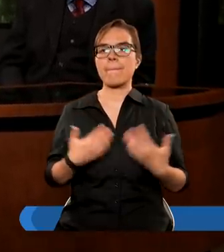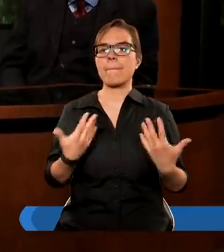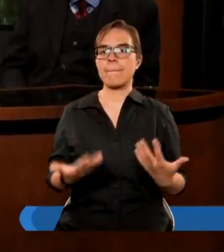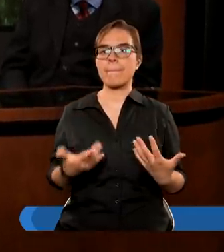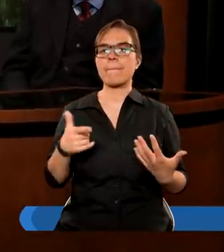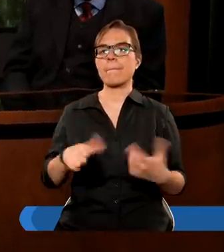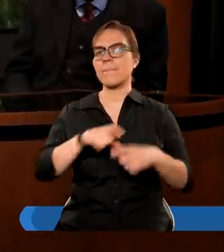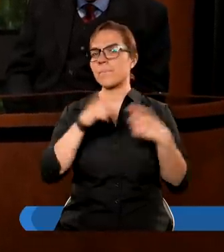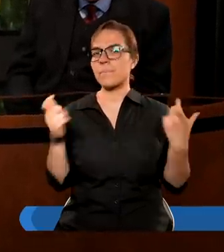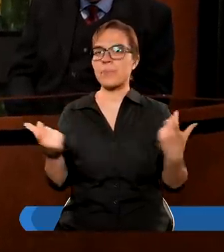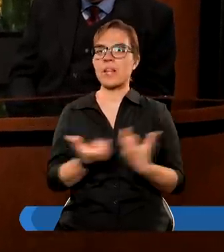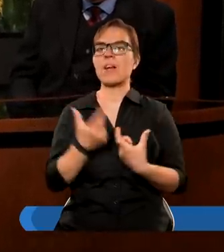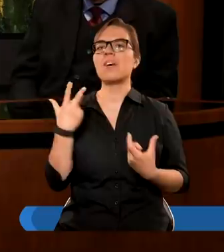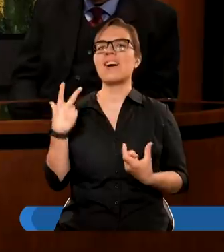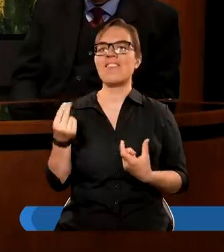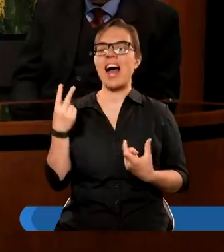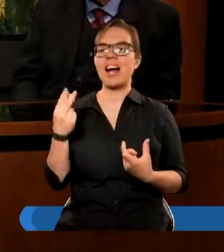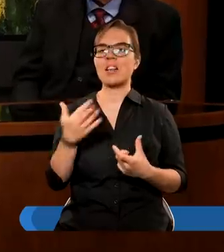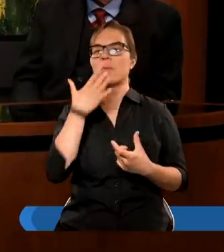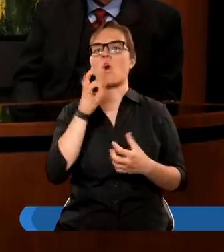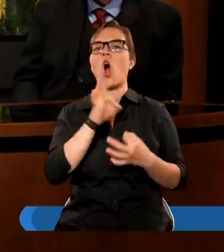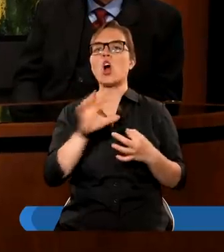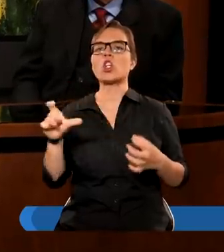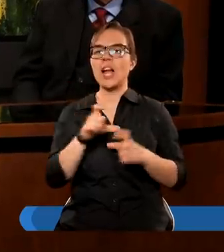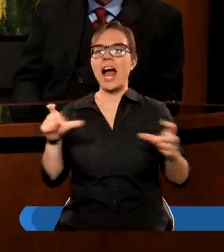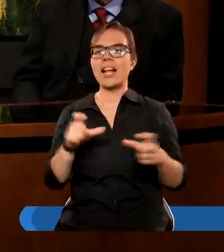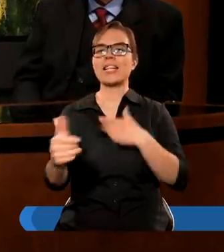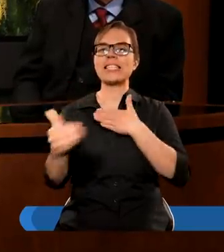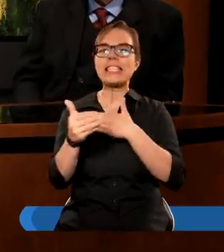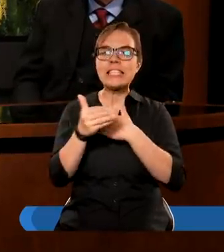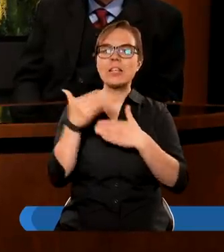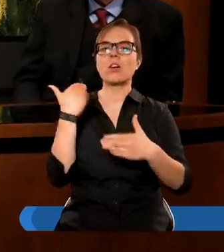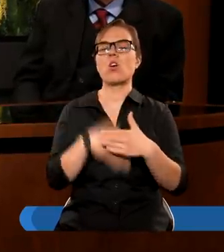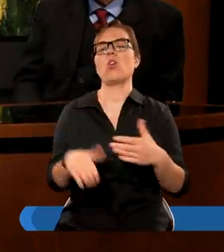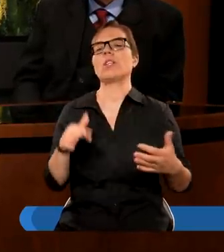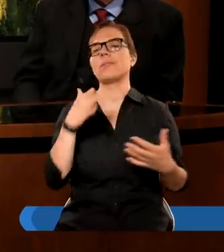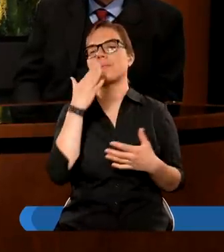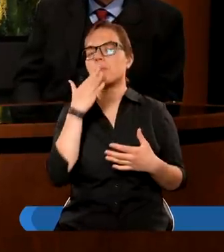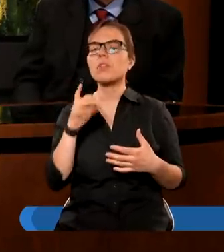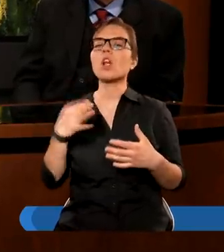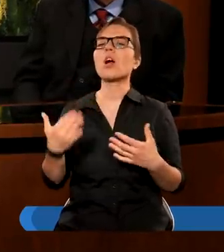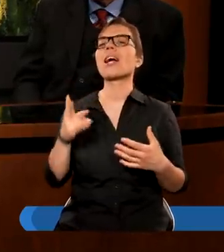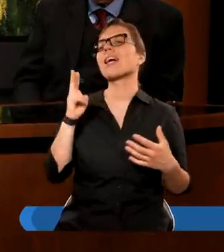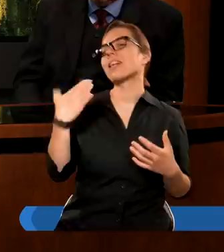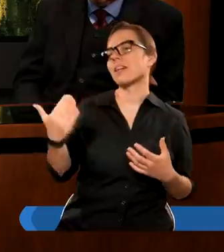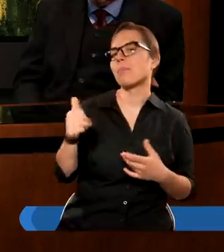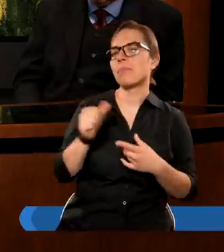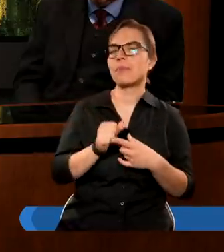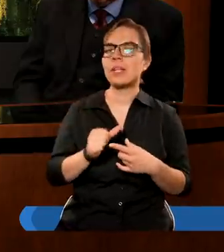Cały ten kwartał mówi o czasach końca, mówi o tym, kim jest,